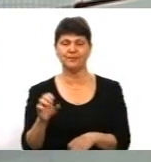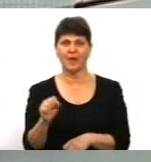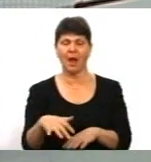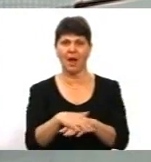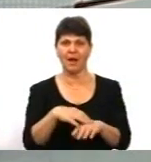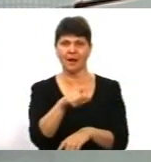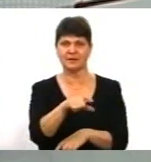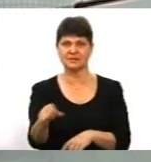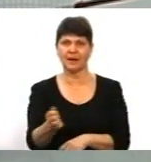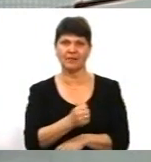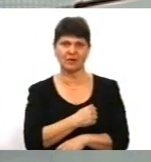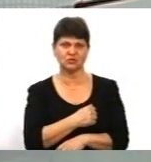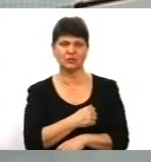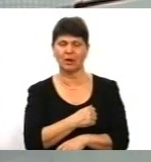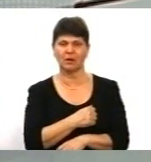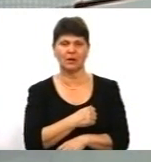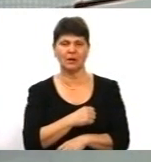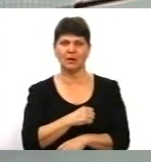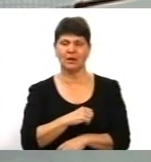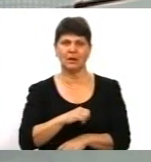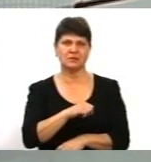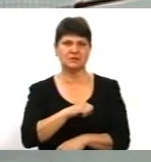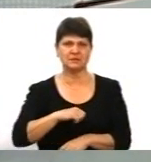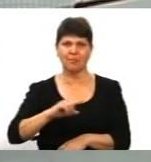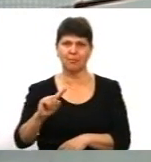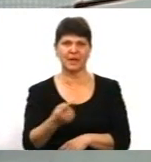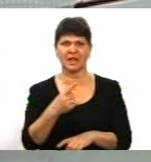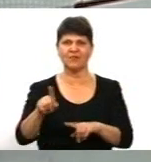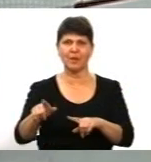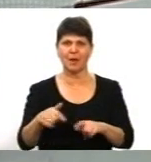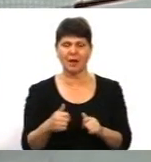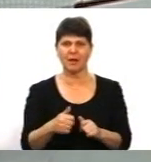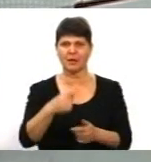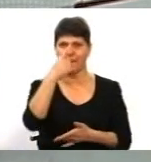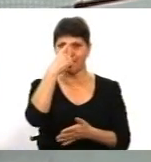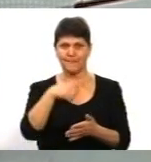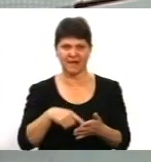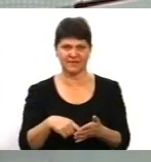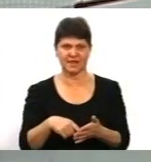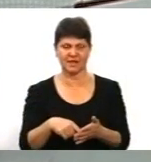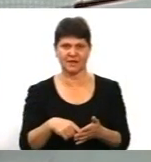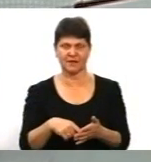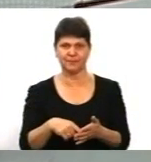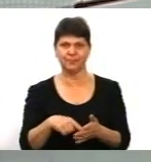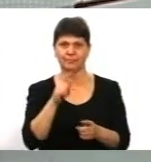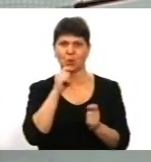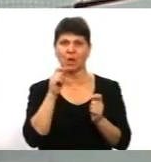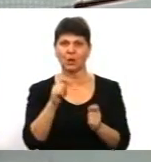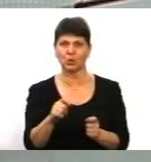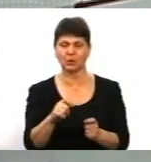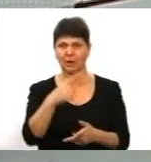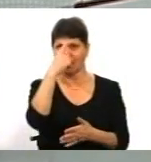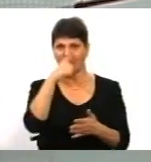жаль, воно насамперед вимагає певних подарунків, певних